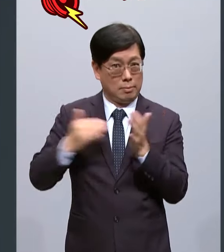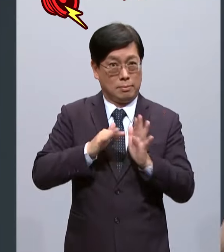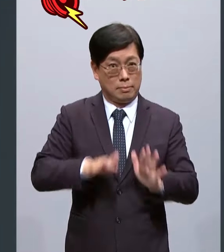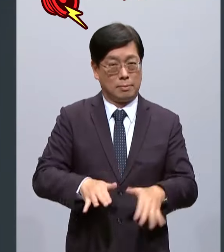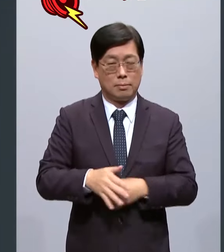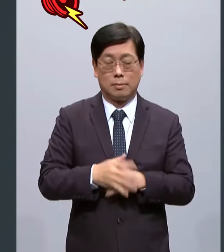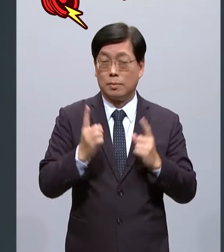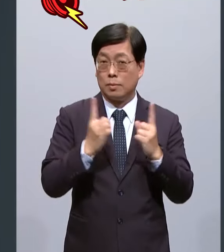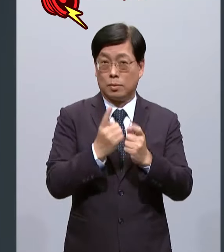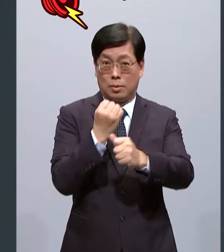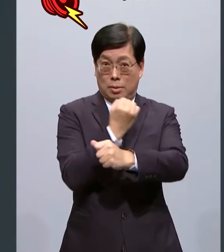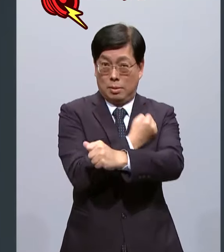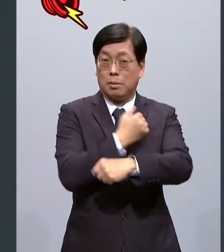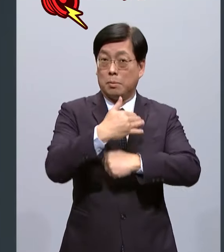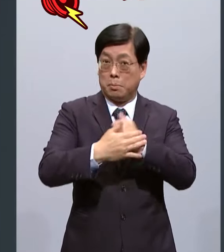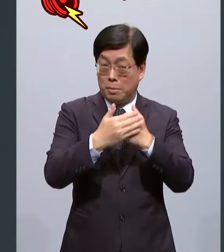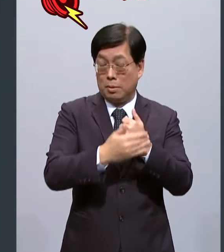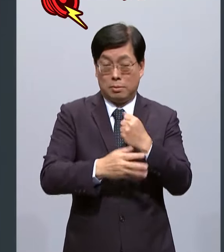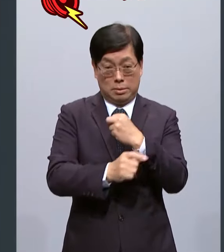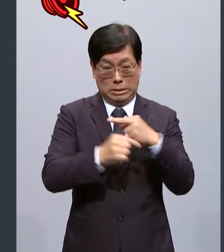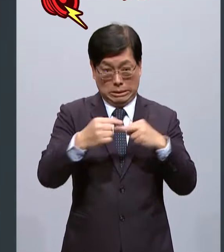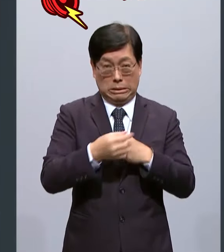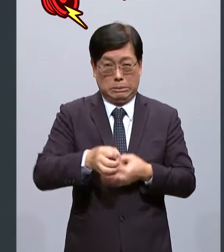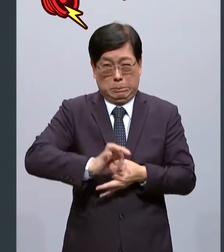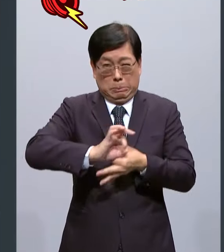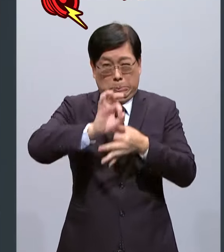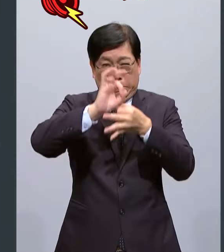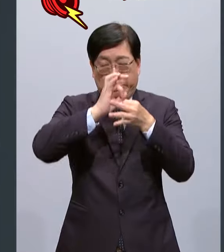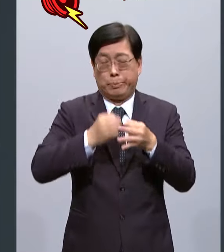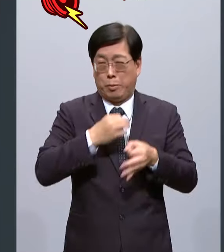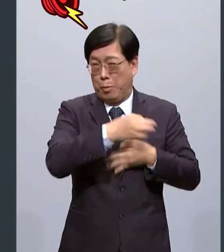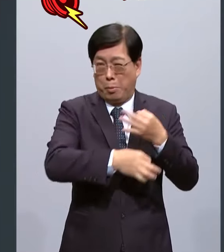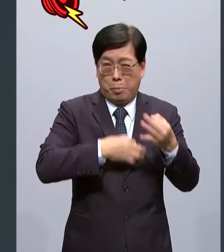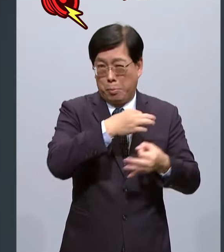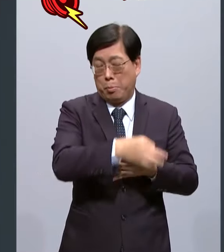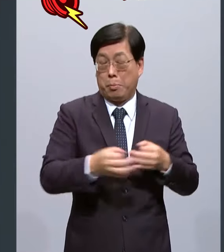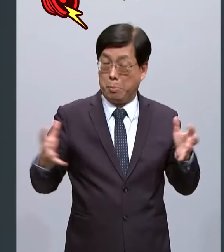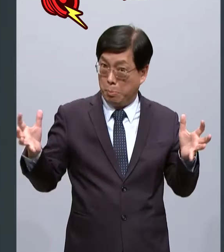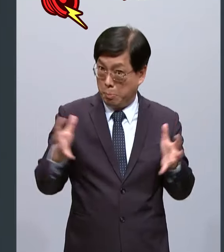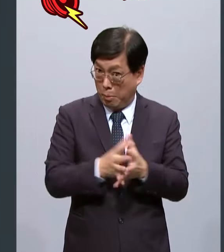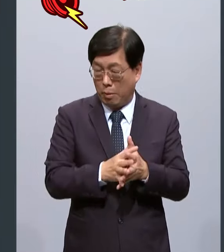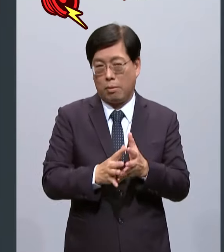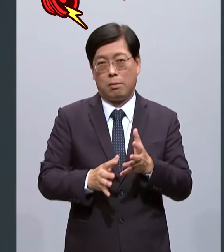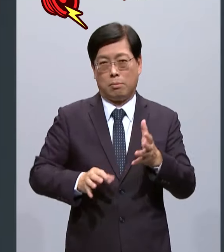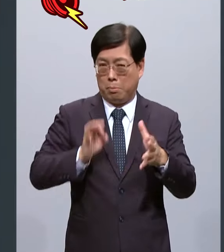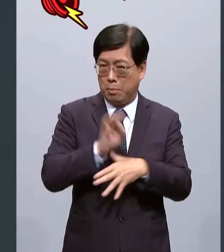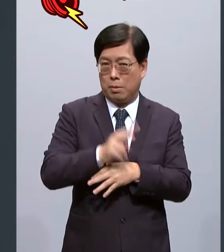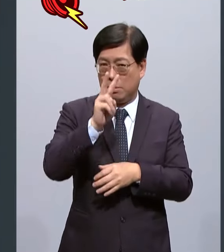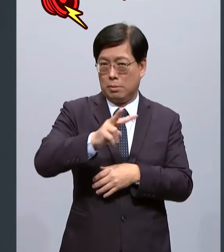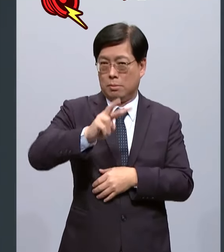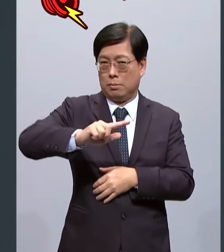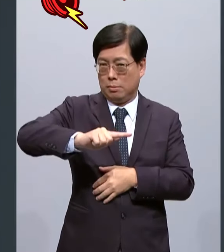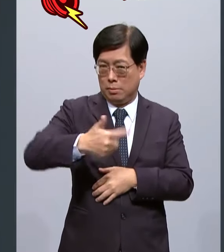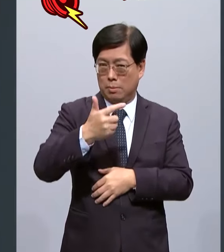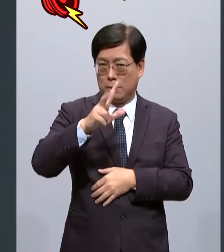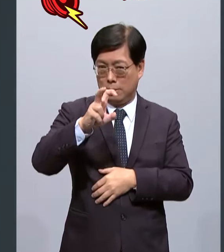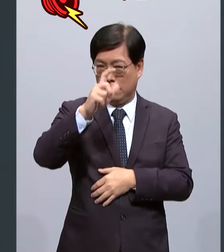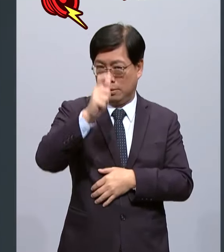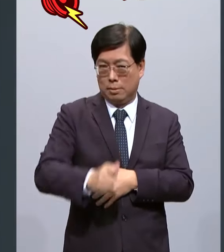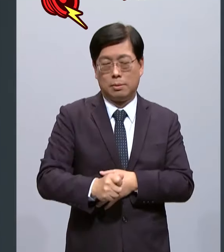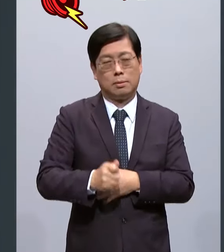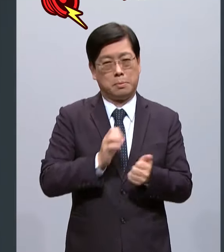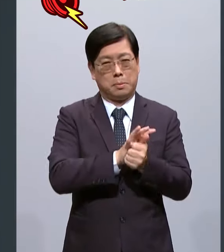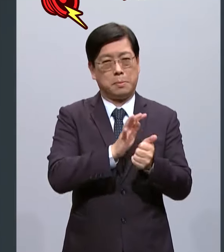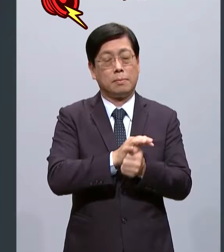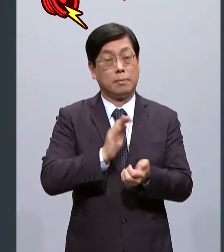对劳保基金不断的抑助经费前前后后已经投入了2670亿元之